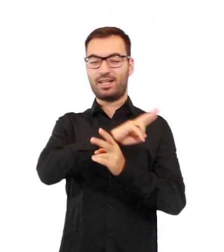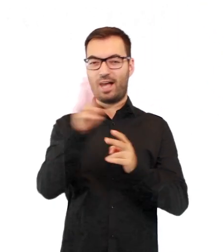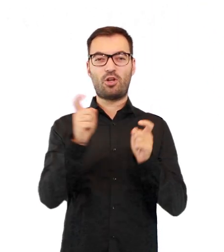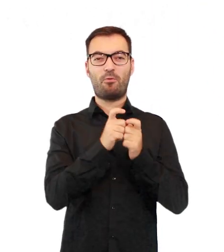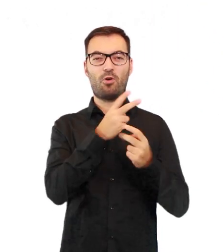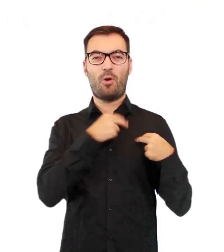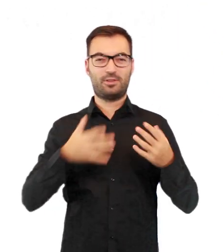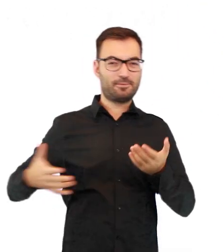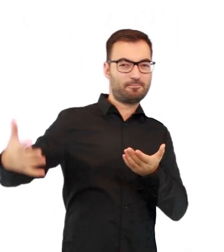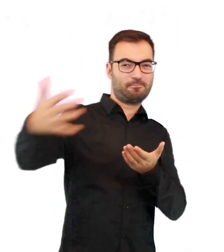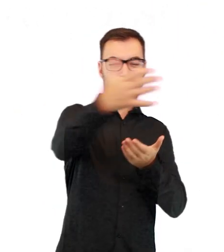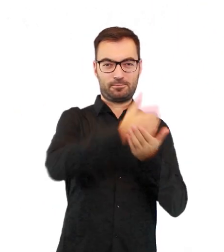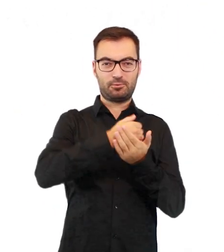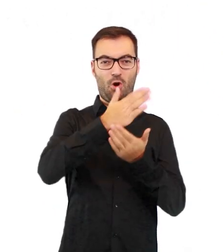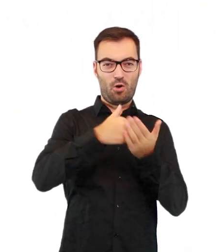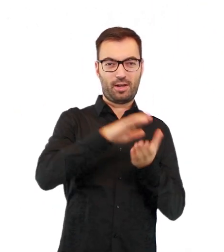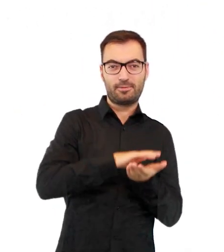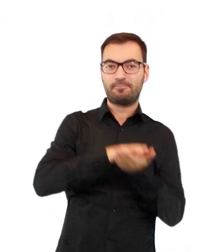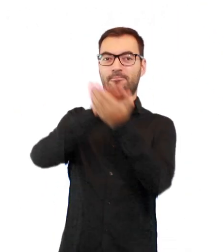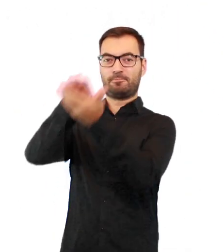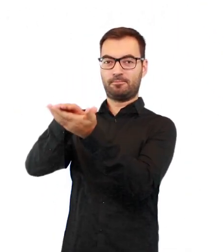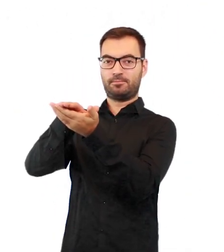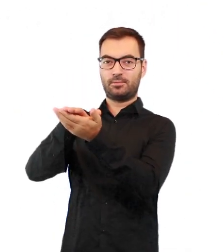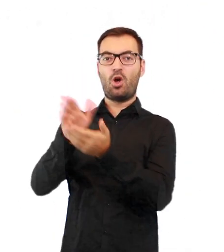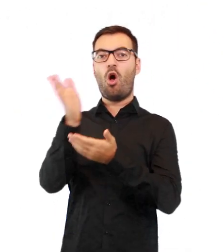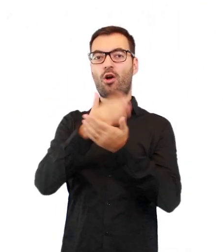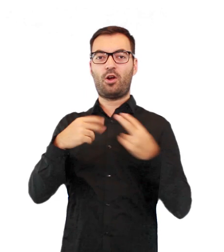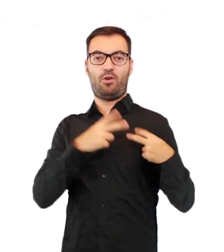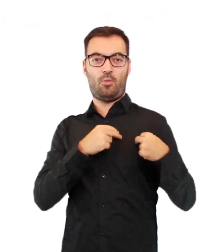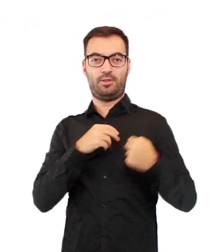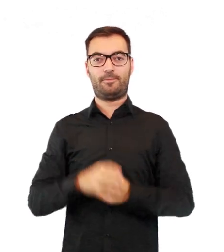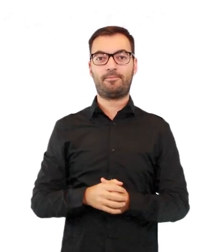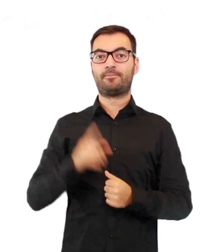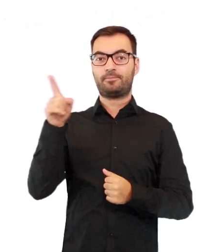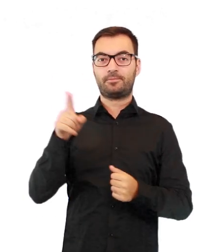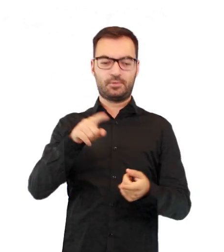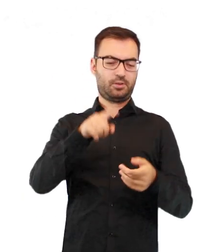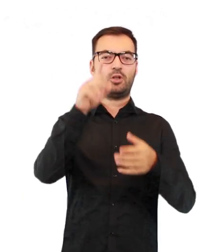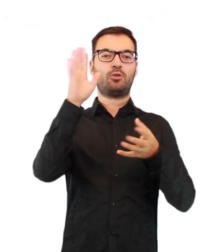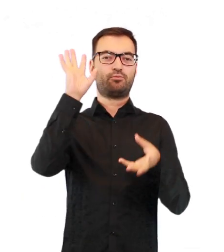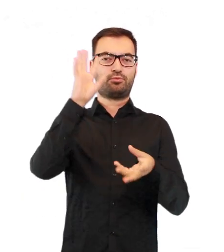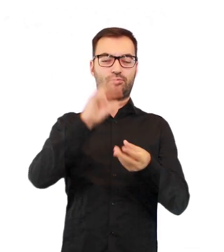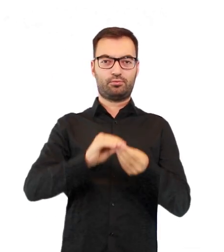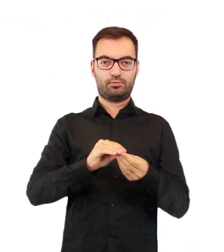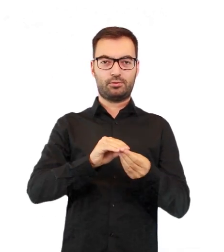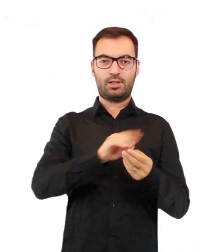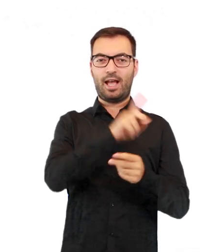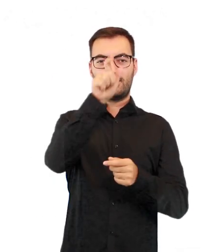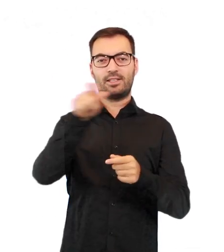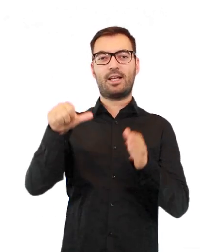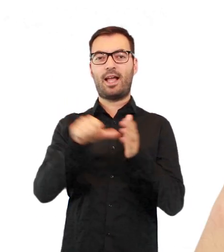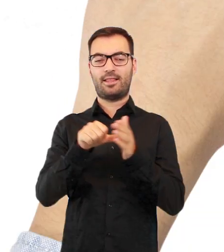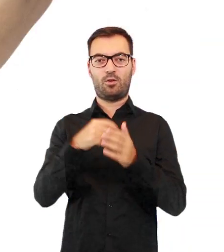obwodowych komisji wyborczej z danego okręgu trafia do Okręgowej Komisji Wyborczej, która sumuje głosy oddane na poszczególnych